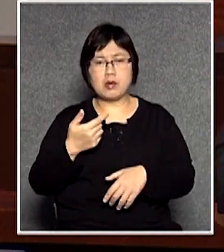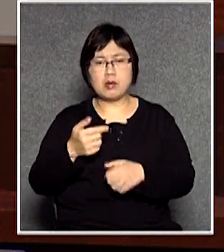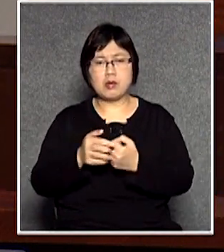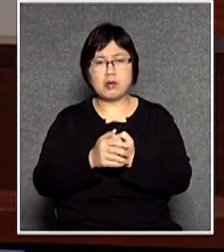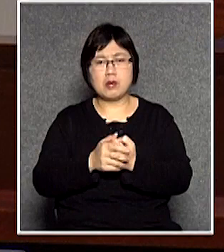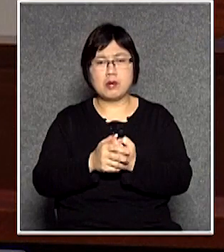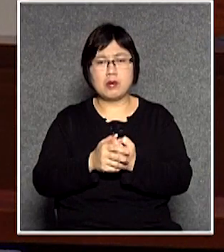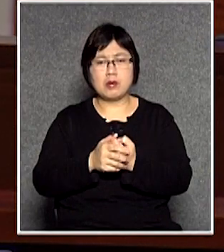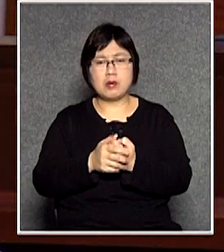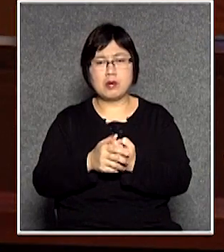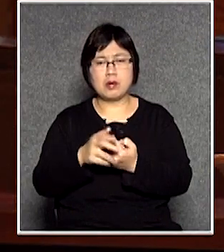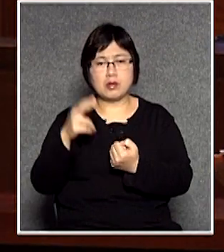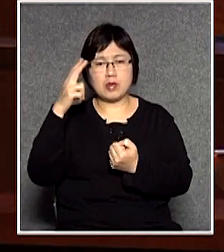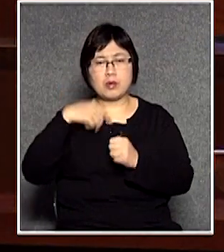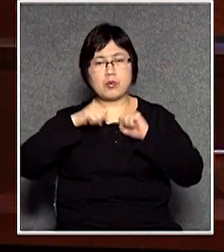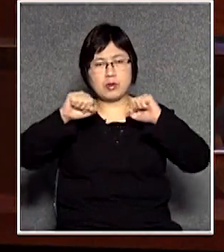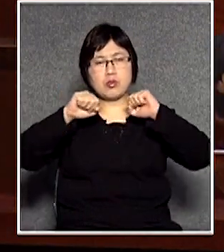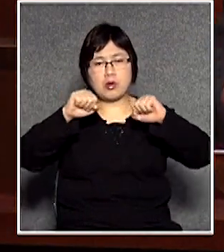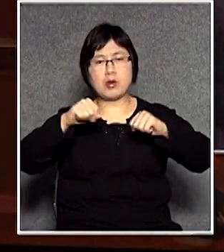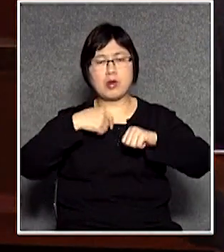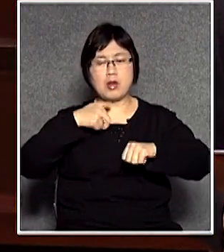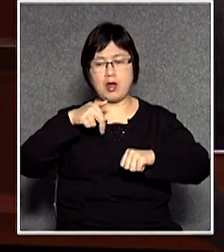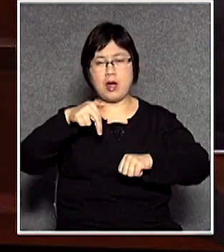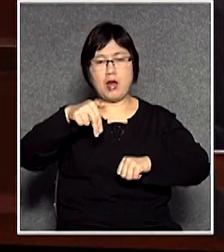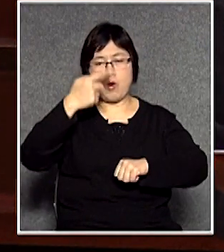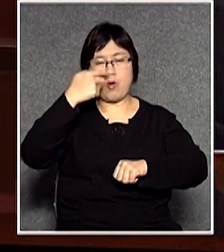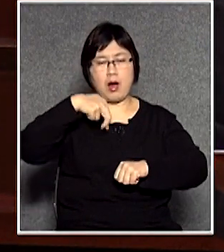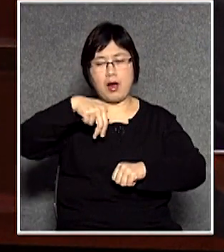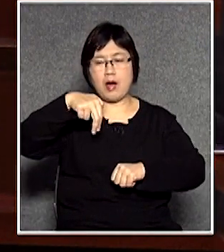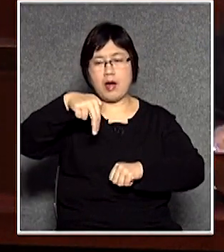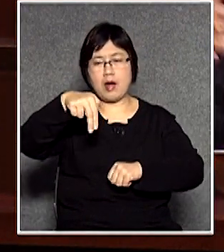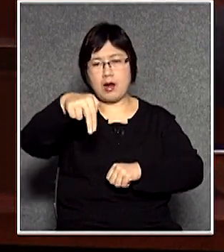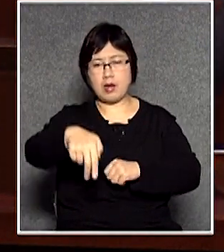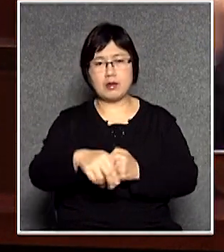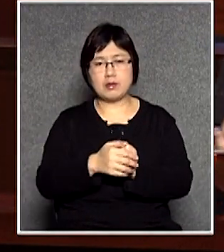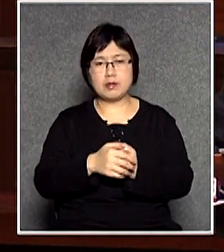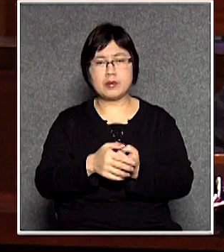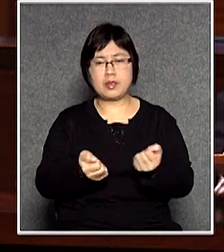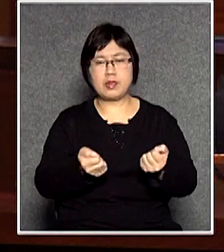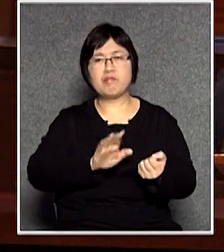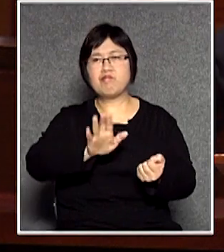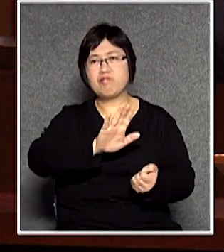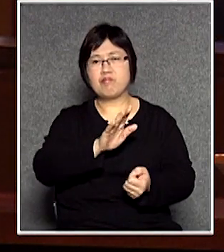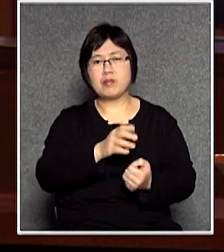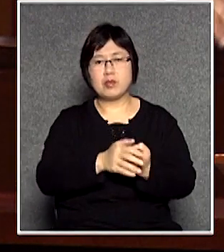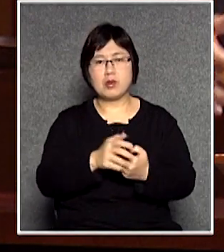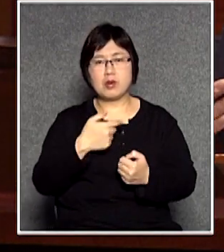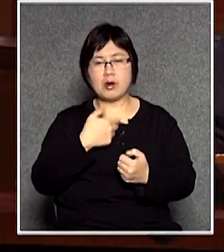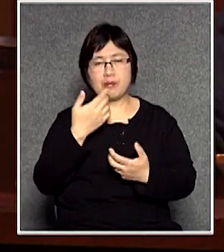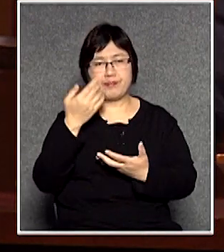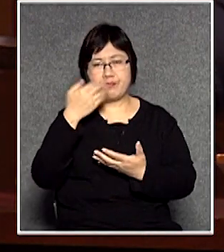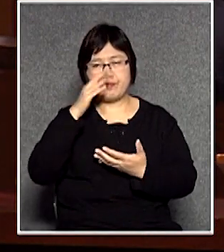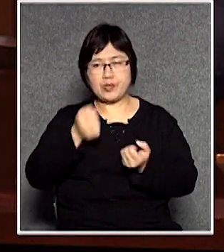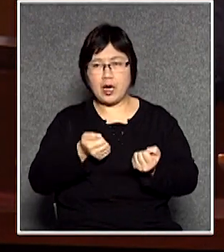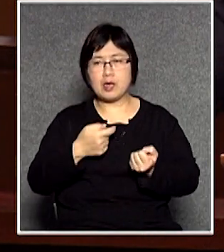我們經常想做運動我們經走下去很多時候是車都免得開我不懂得車幫我開車去